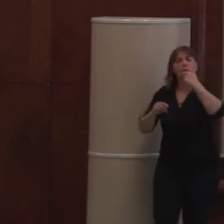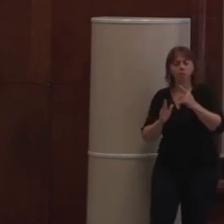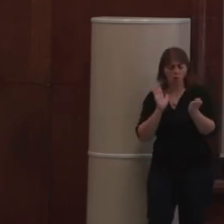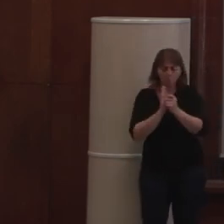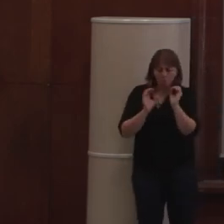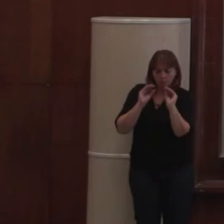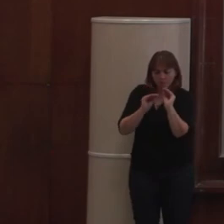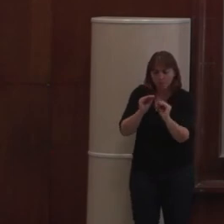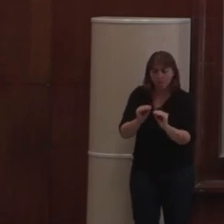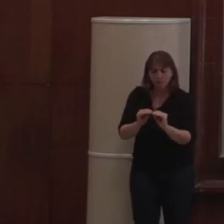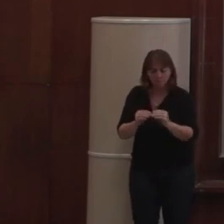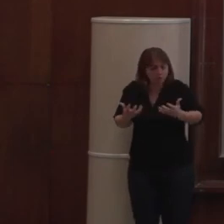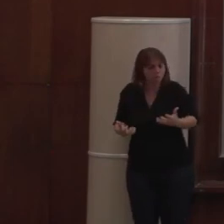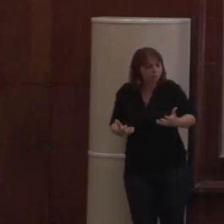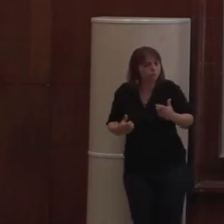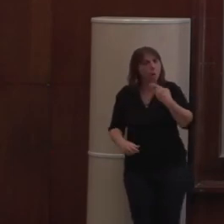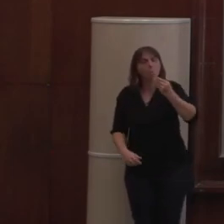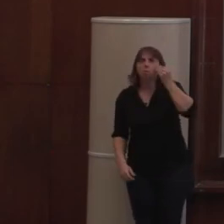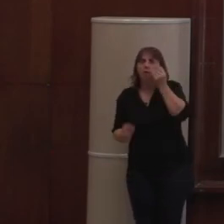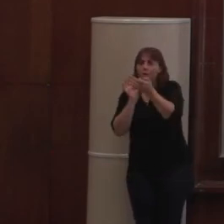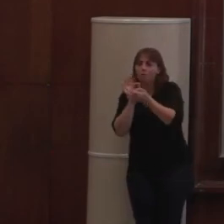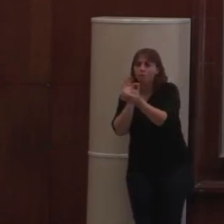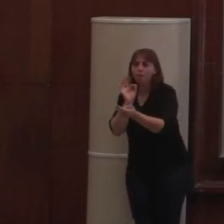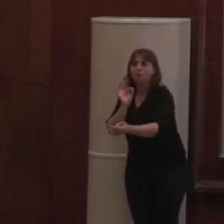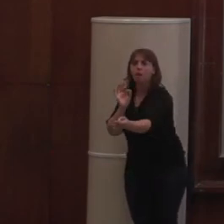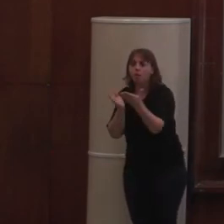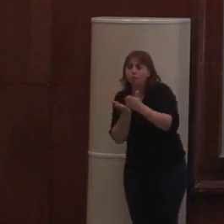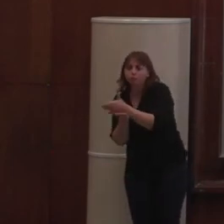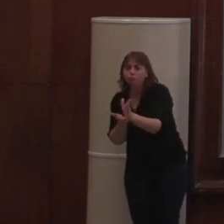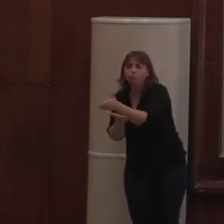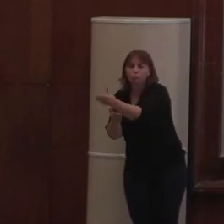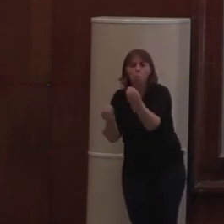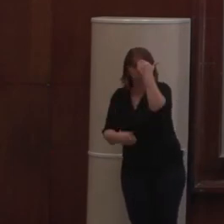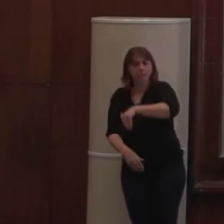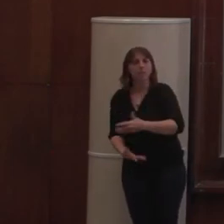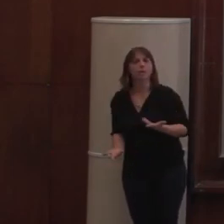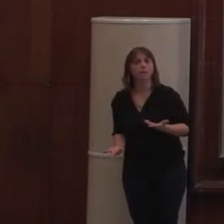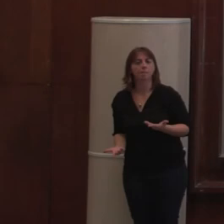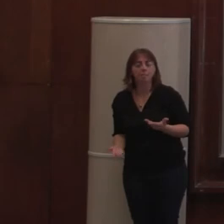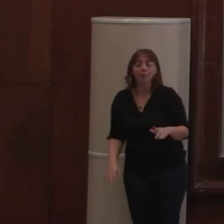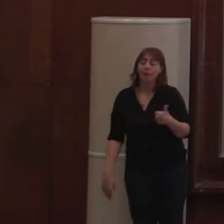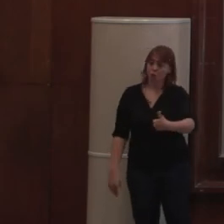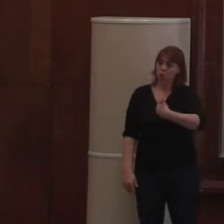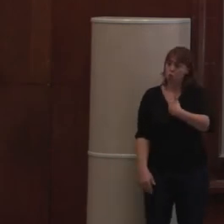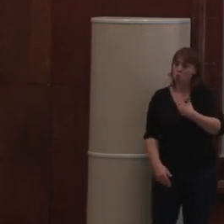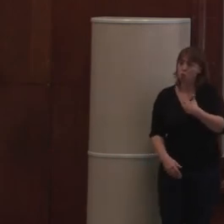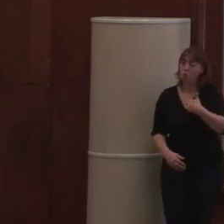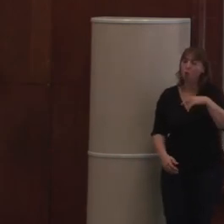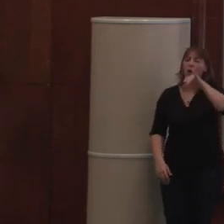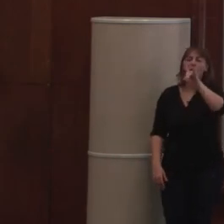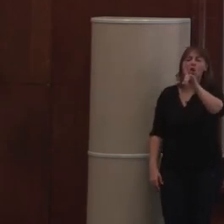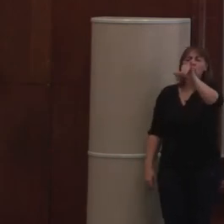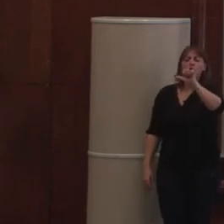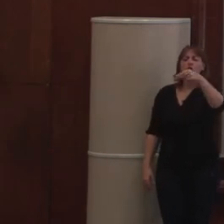oui, ergonomiquement, je veux un breadcrumb. C'est important. Ça fait partie des fonctionnalités de base de n'importe quel site web. Je me suis retrouvé dans le cas où j'ai dû faire un breadcrumb sur Django